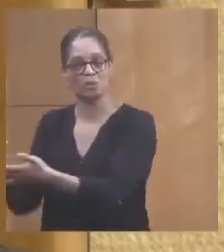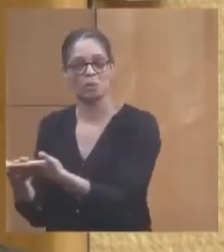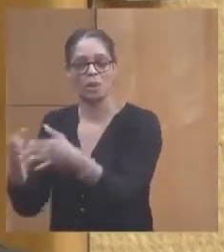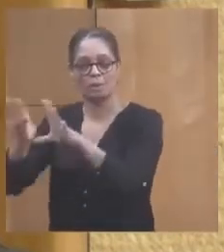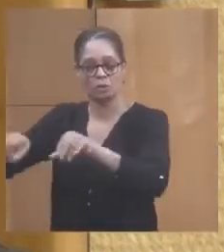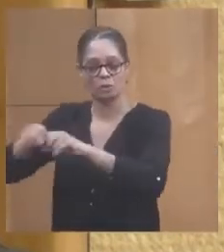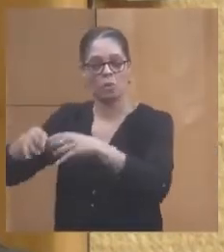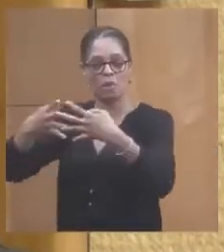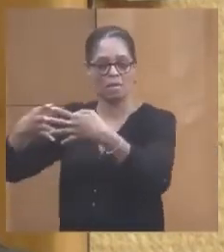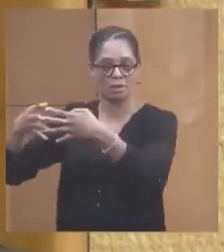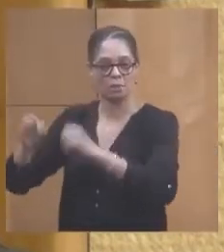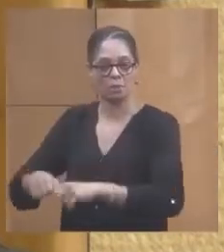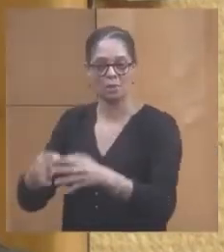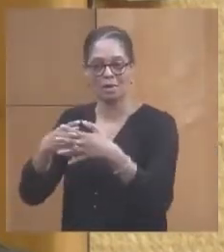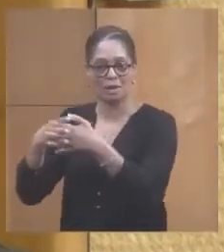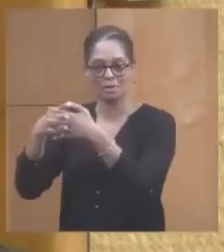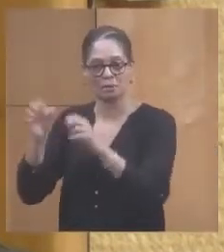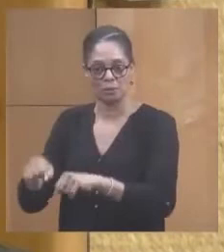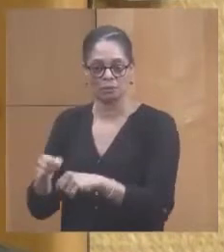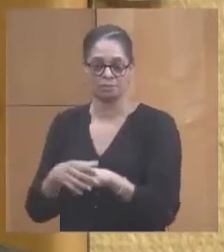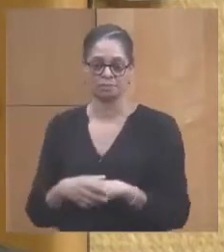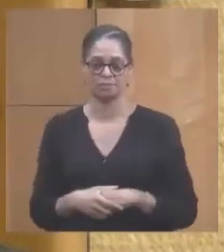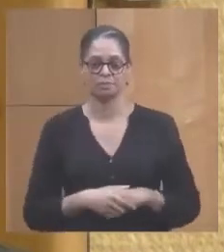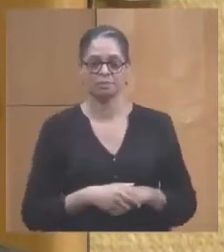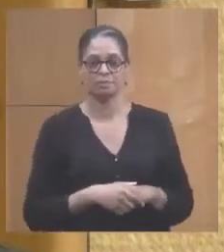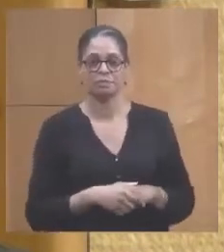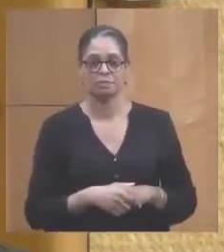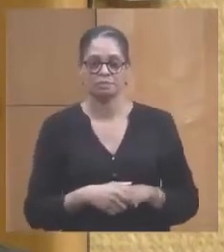de la glace pour les clients.